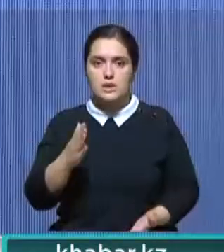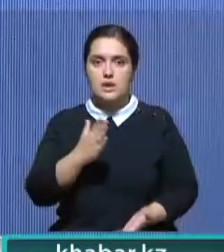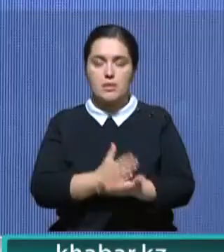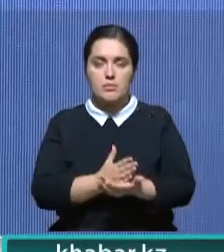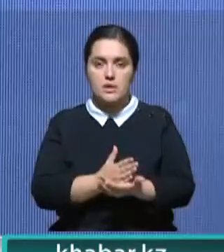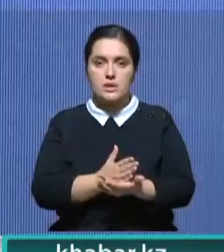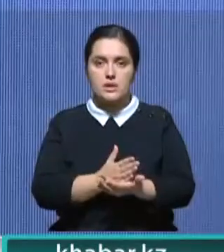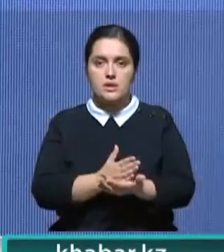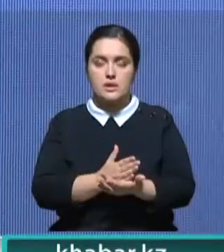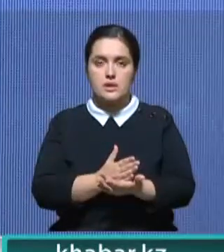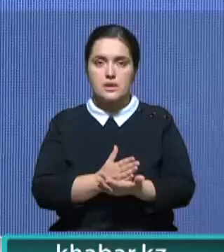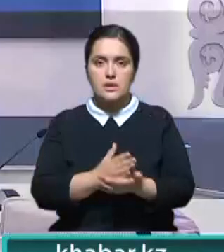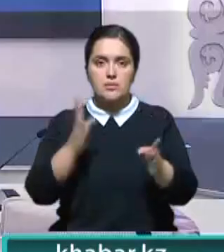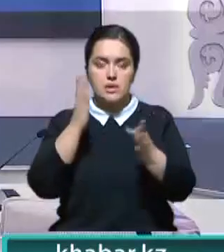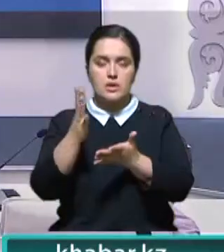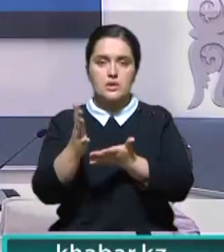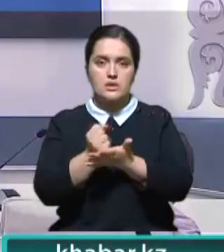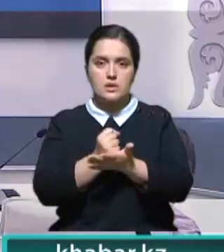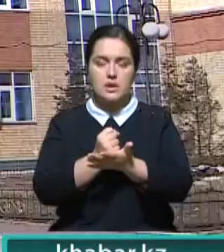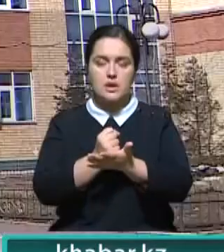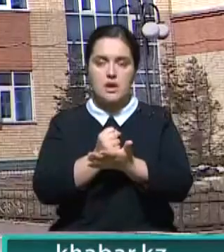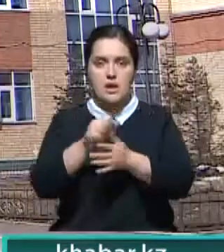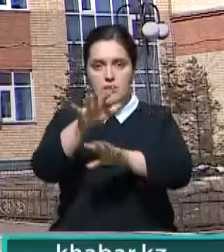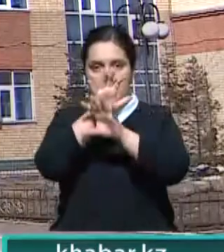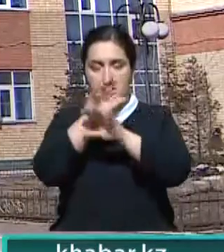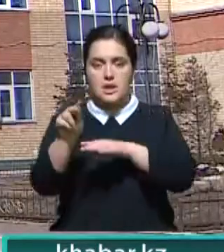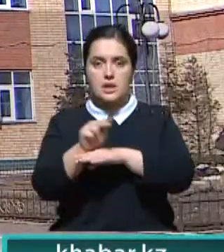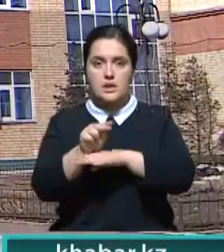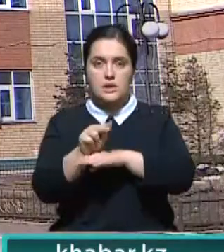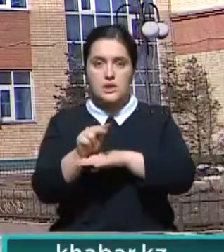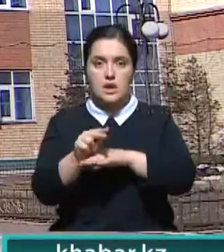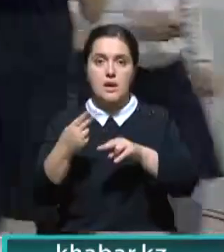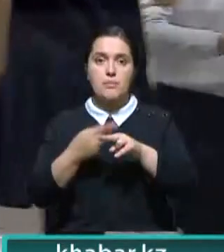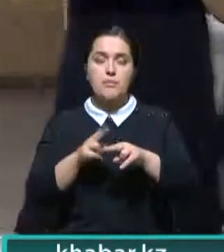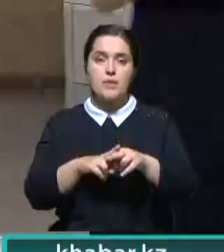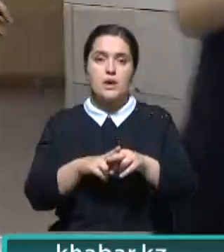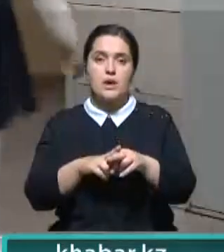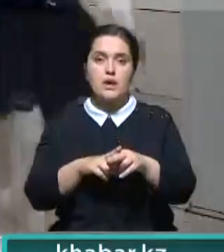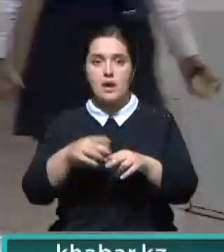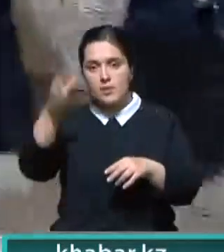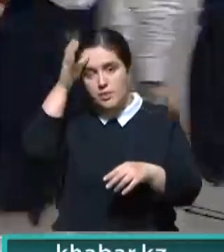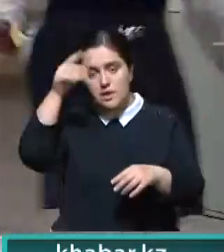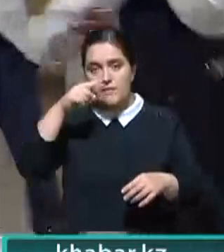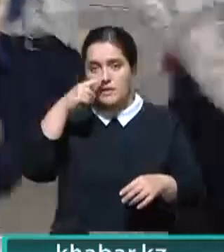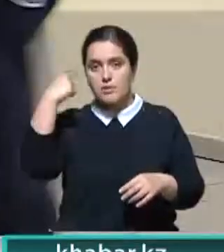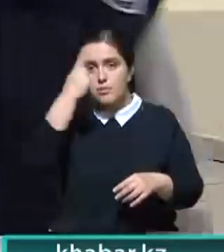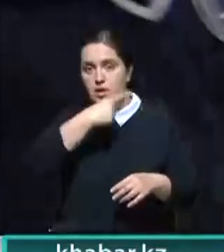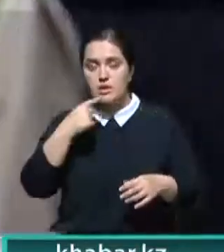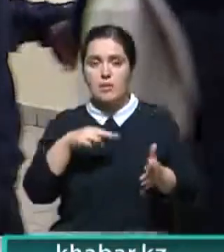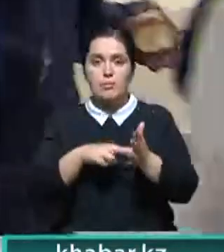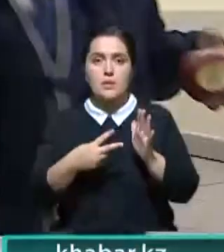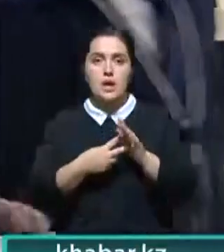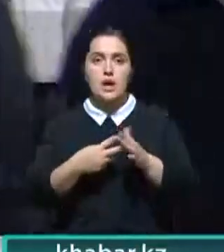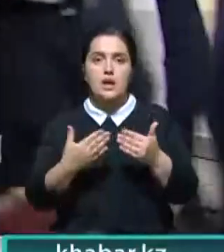природными ресурсами пантолечений. Что же касается сферы образования, то в этом году в регионе планируют